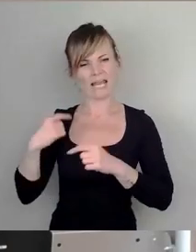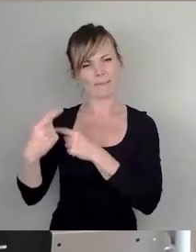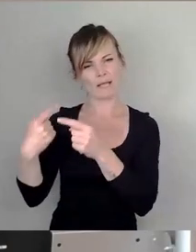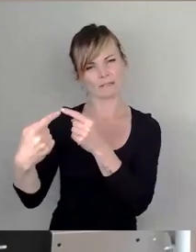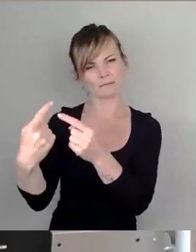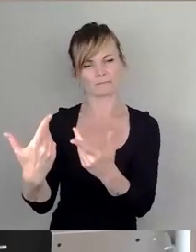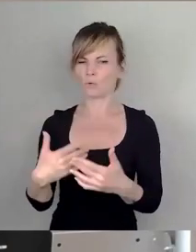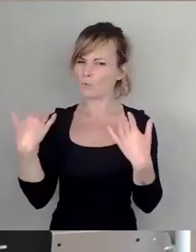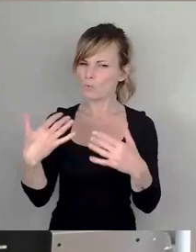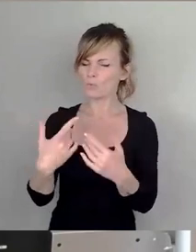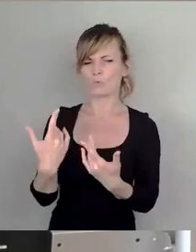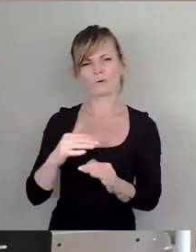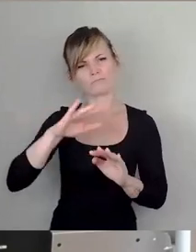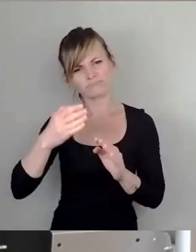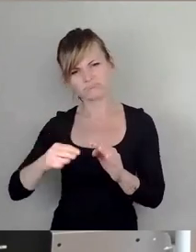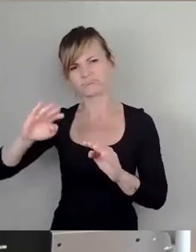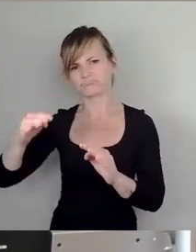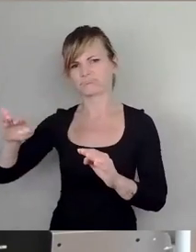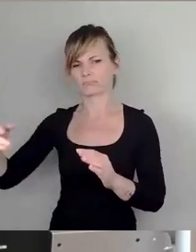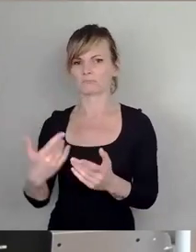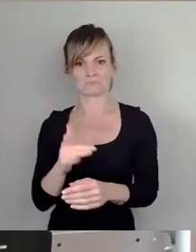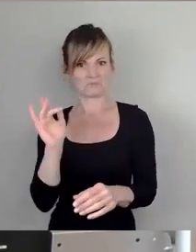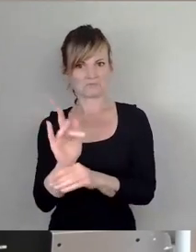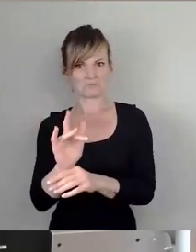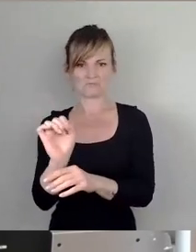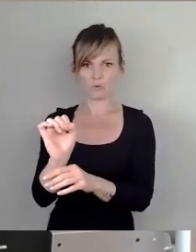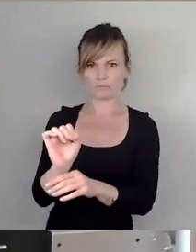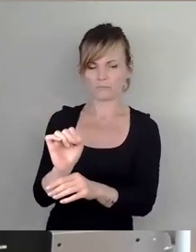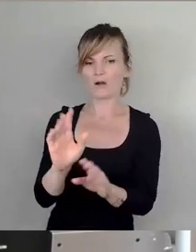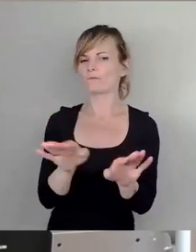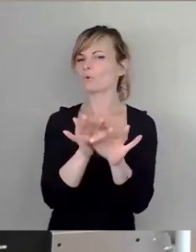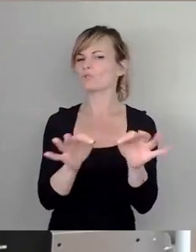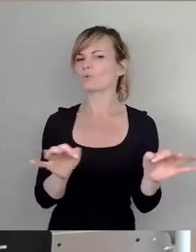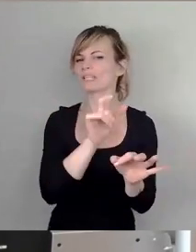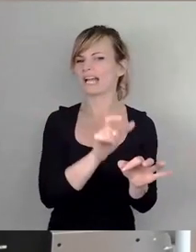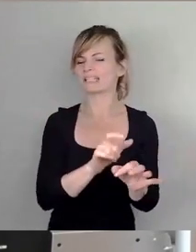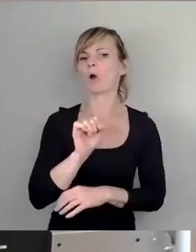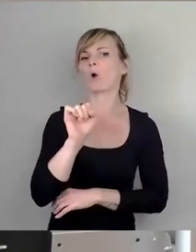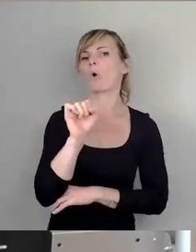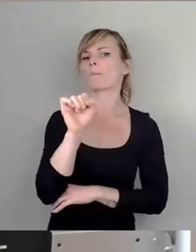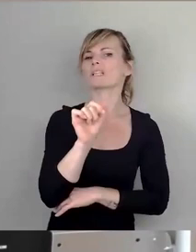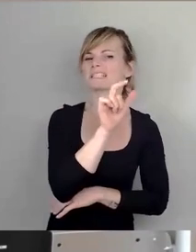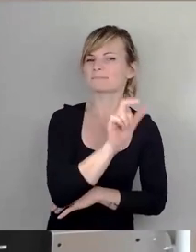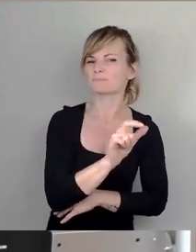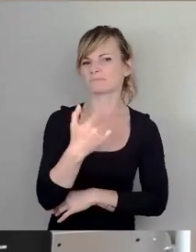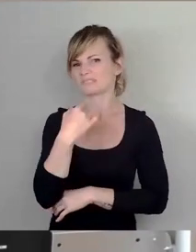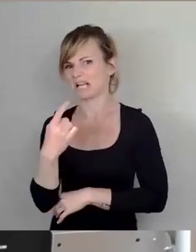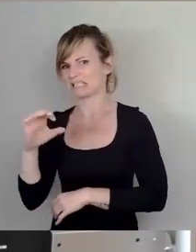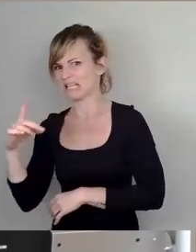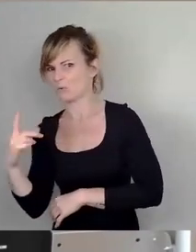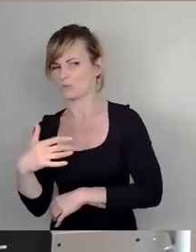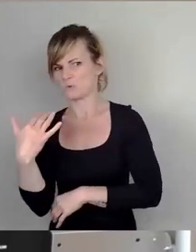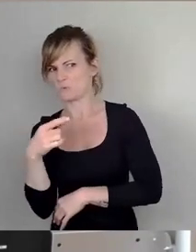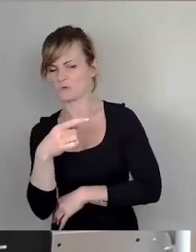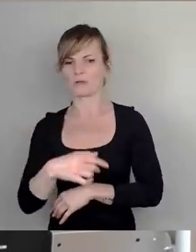sollte da dagegen sprechen? Funktionärin vielleicht. Kommunistin, grunzt die CDU. Alles